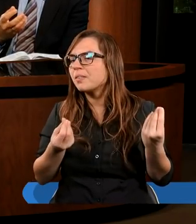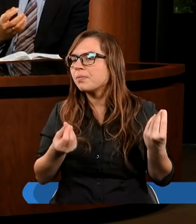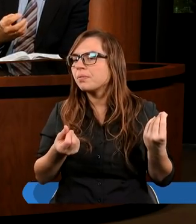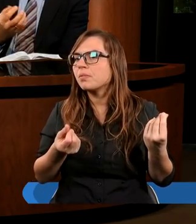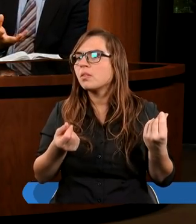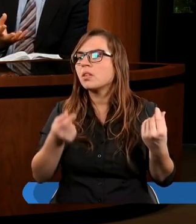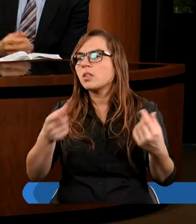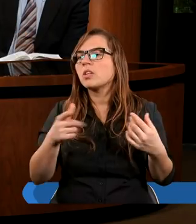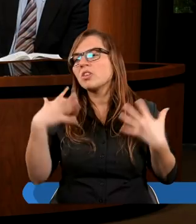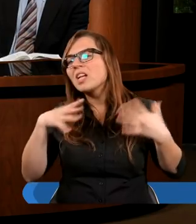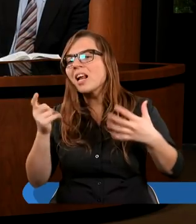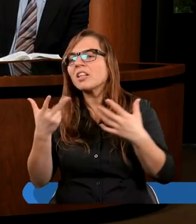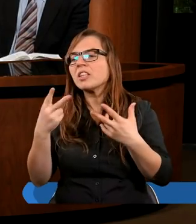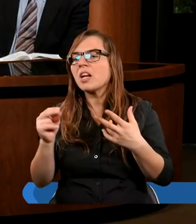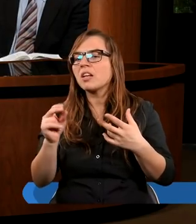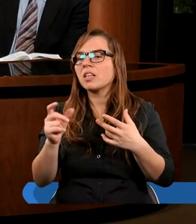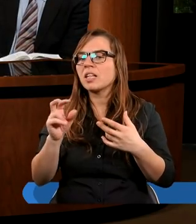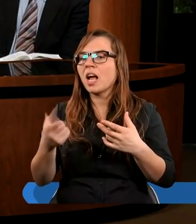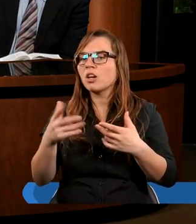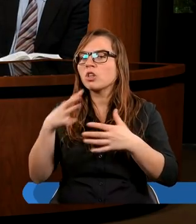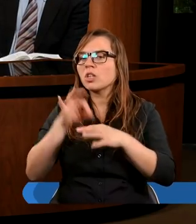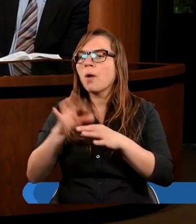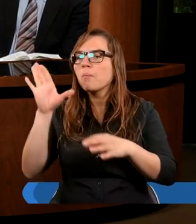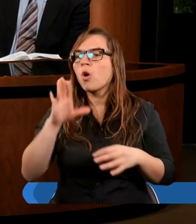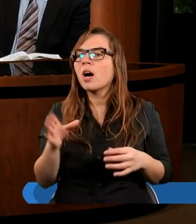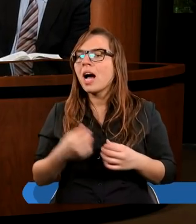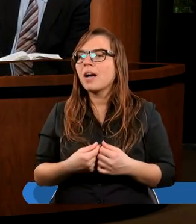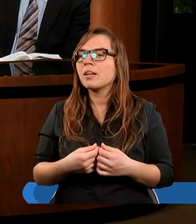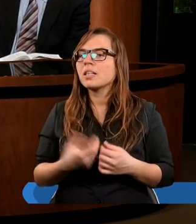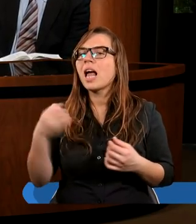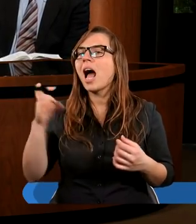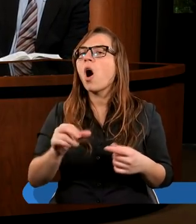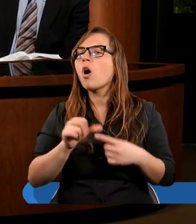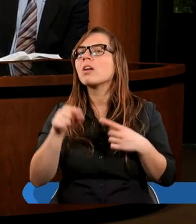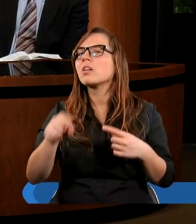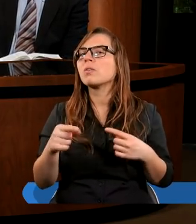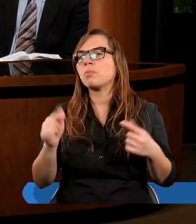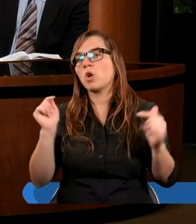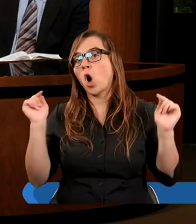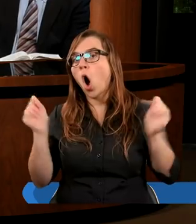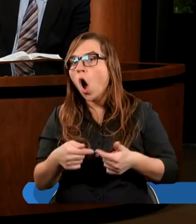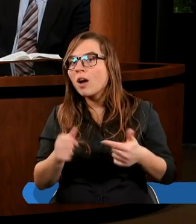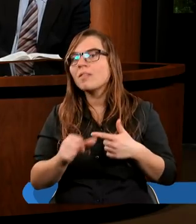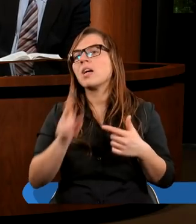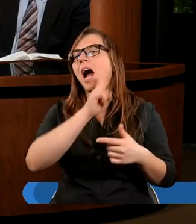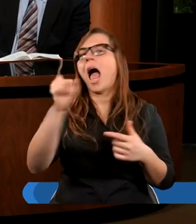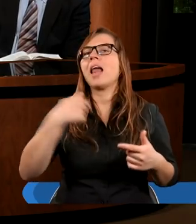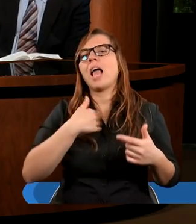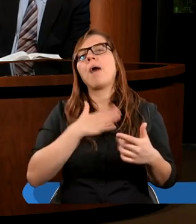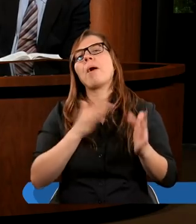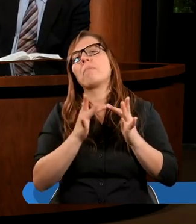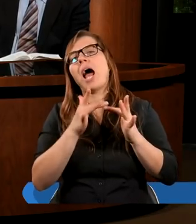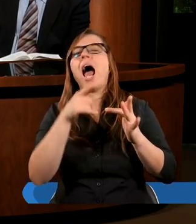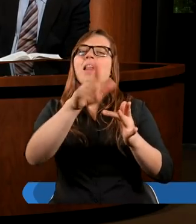tych szkodliwych działań właśnie Wiedem Kościoła, prawda? A jeszcze najgorsze jest to, że kiedy przychodzą konflikty, no każdy chce mieć rację,